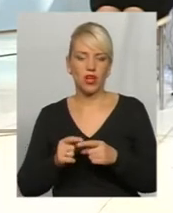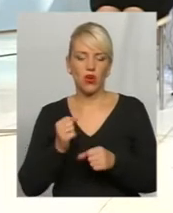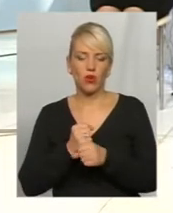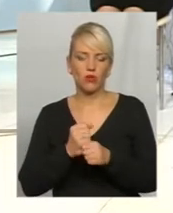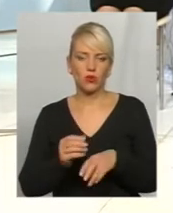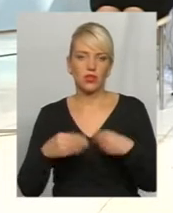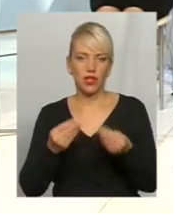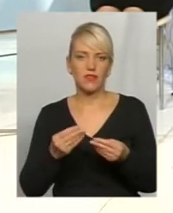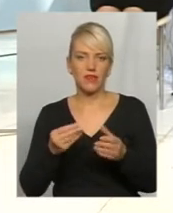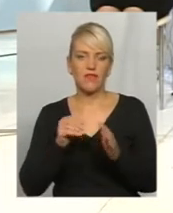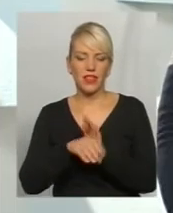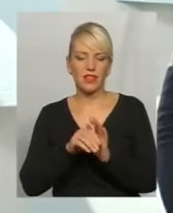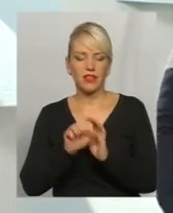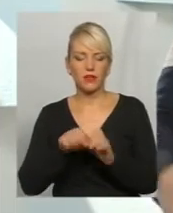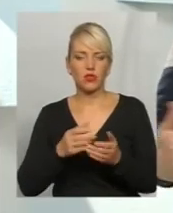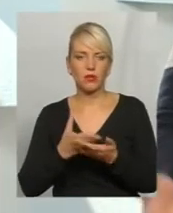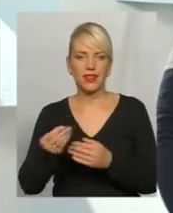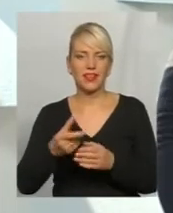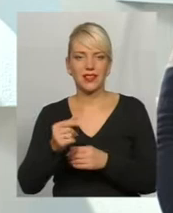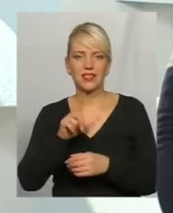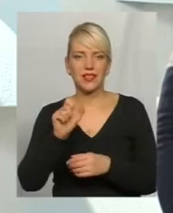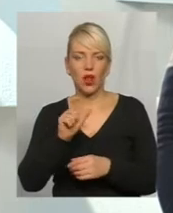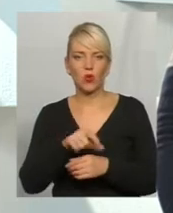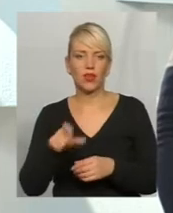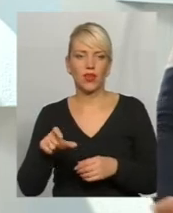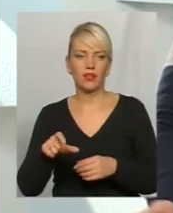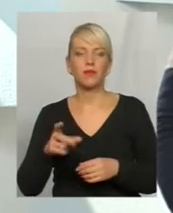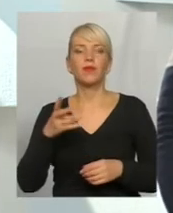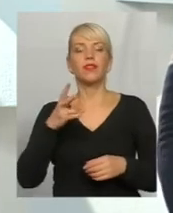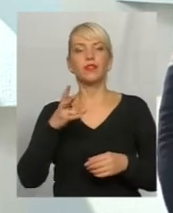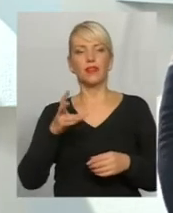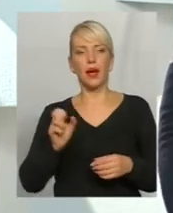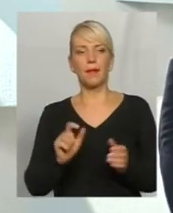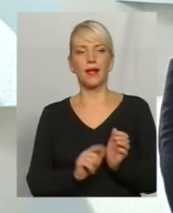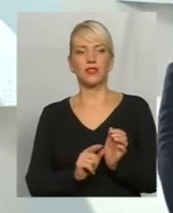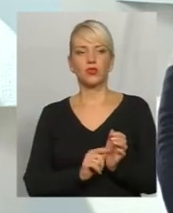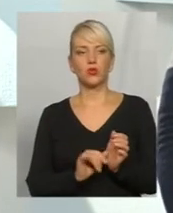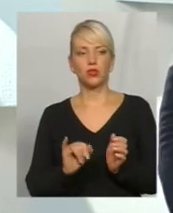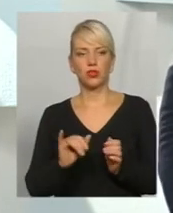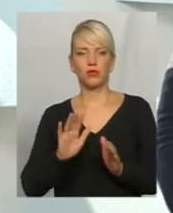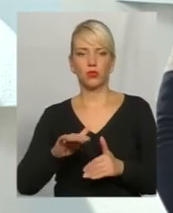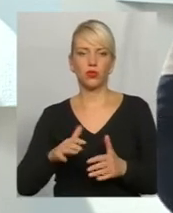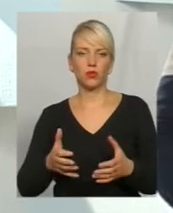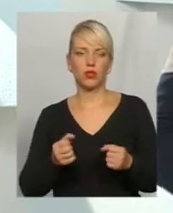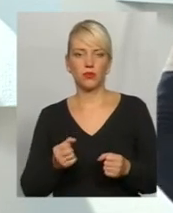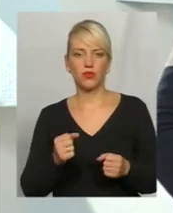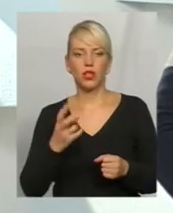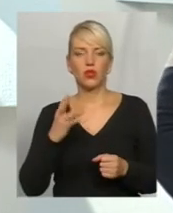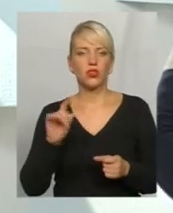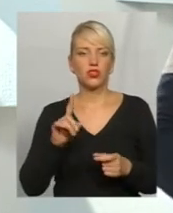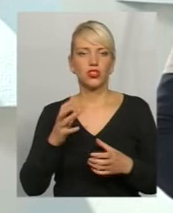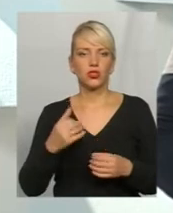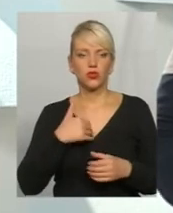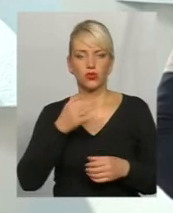сплачувати за людей на пенсію і потім отримувати. Але ще, хочу